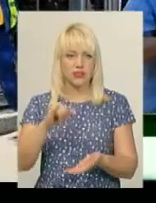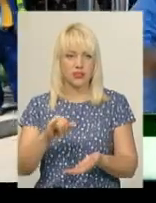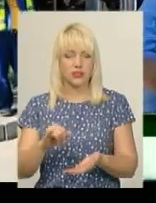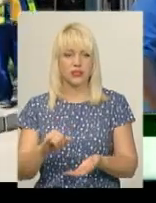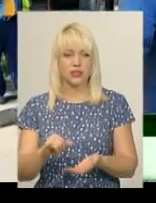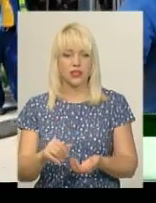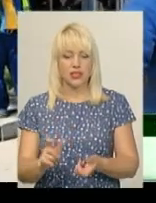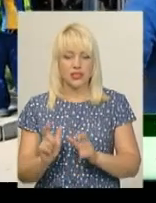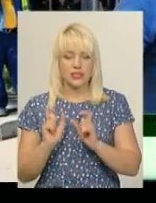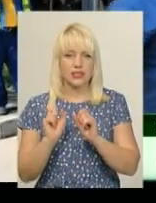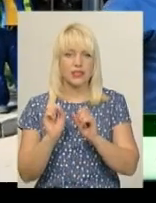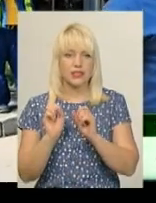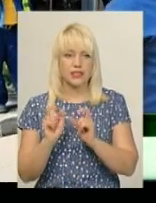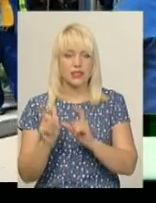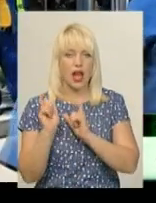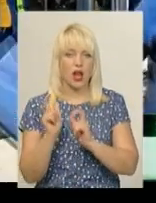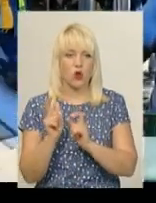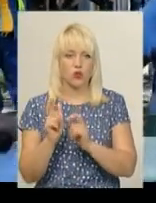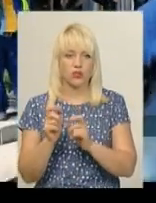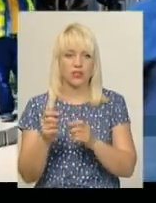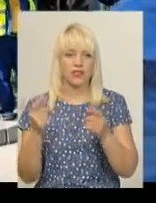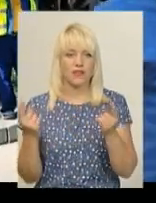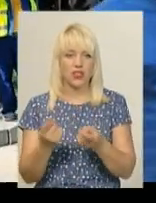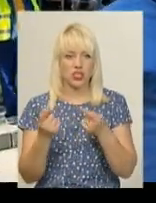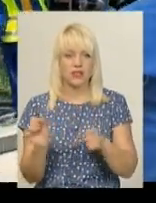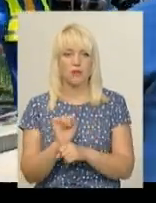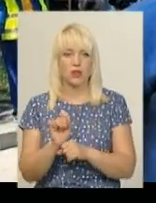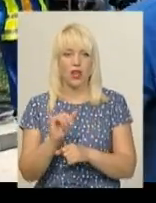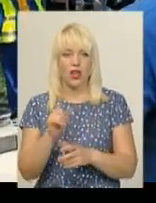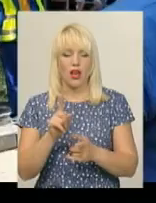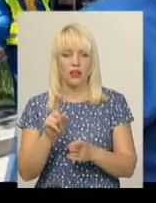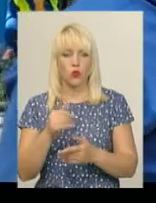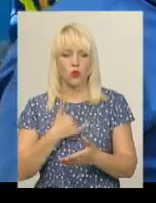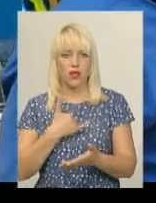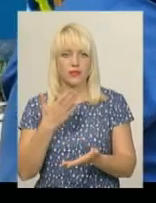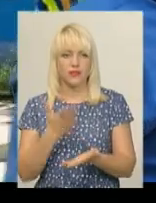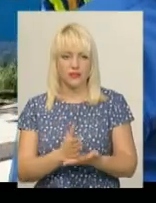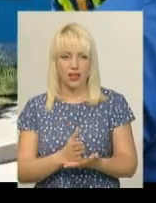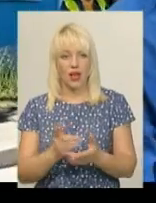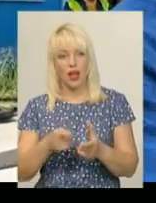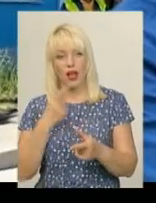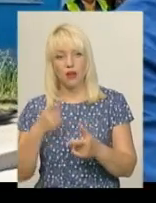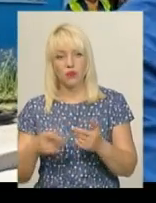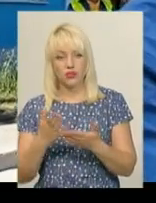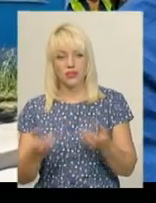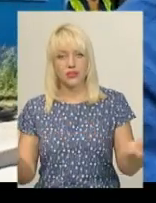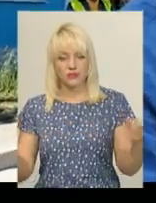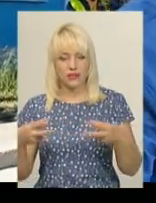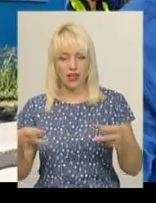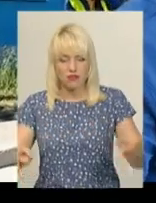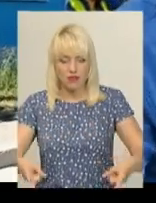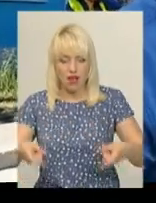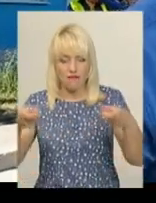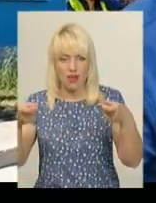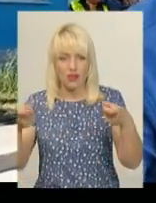загрузкою можна загрузити навіть звичайні машини, які в нас є. Або є спеціальні захвати, якими